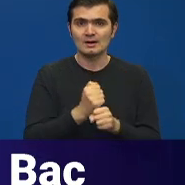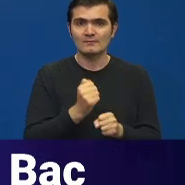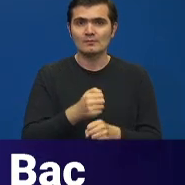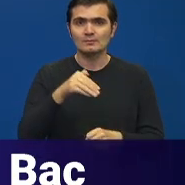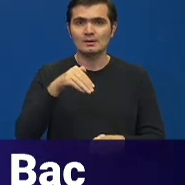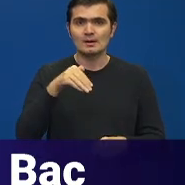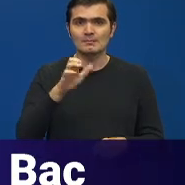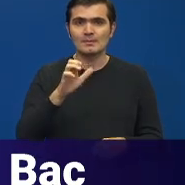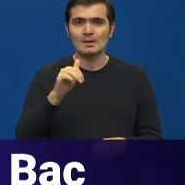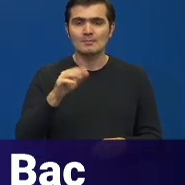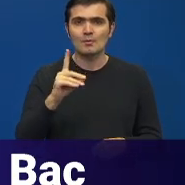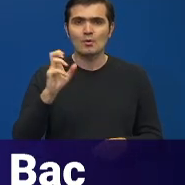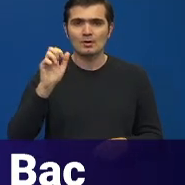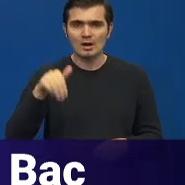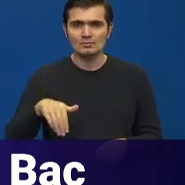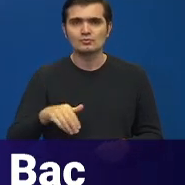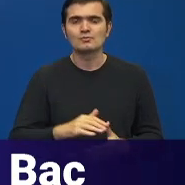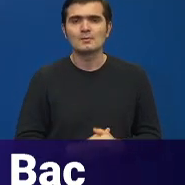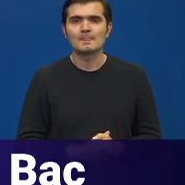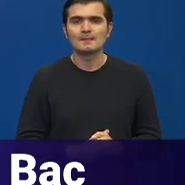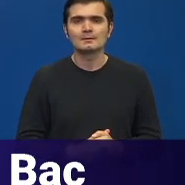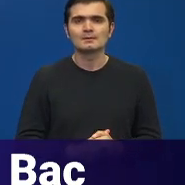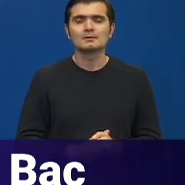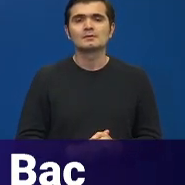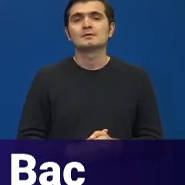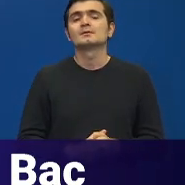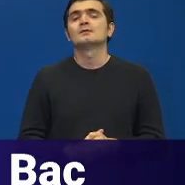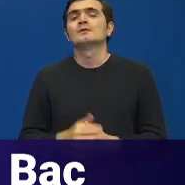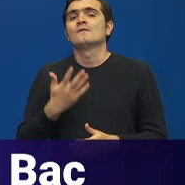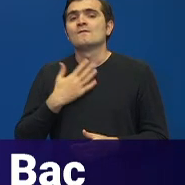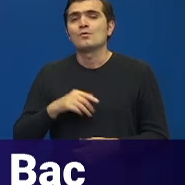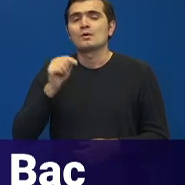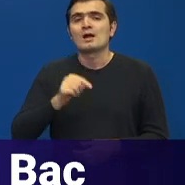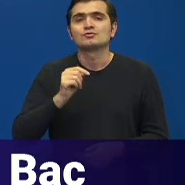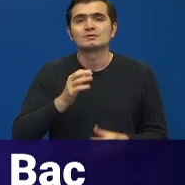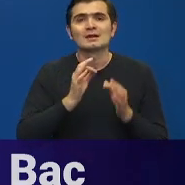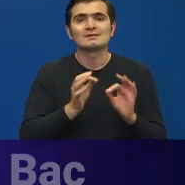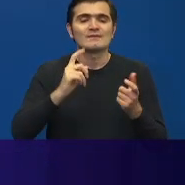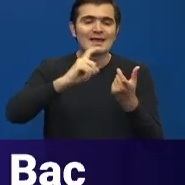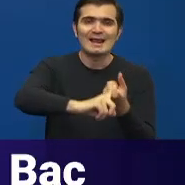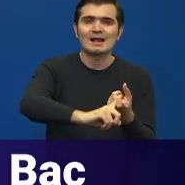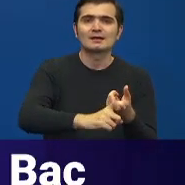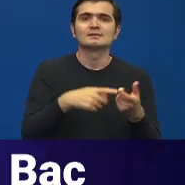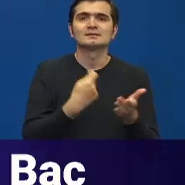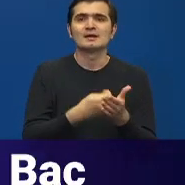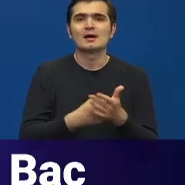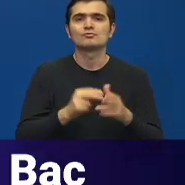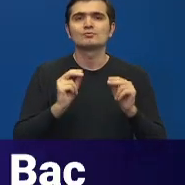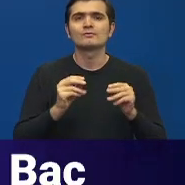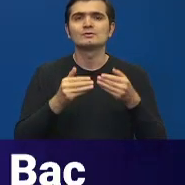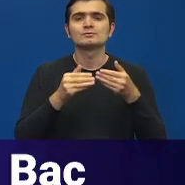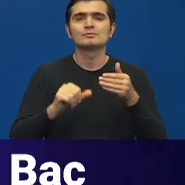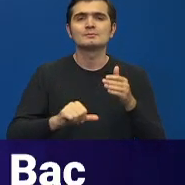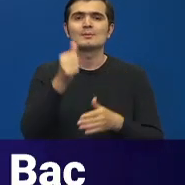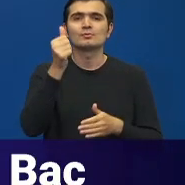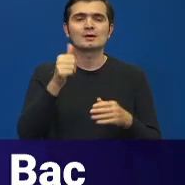ca un act normativ cu această valoare, să fie legat salariul profesorului debutant de